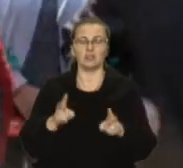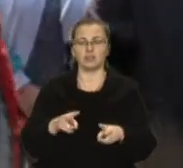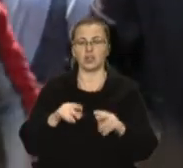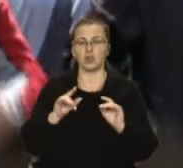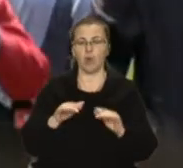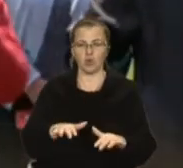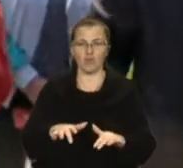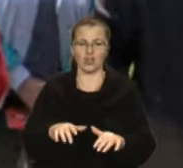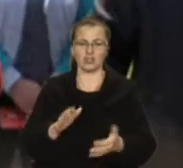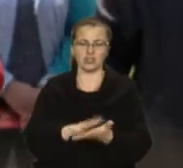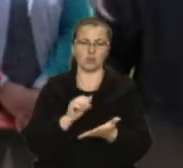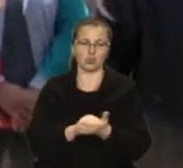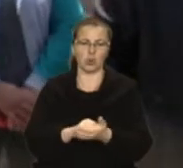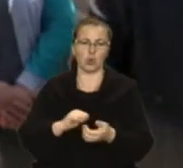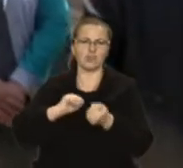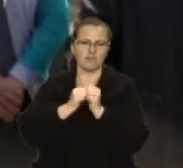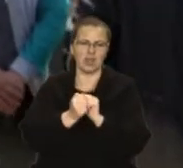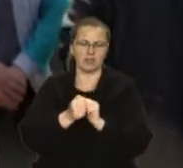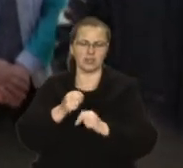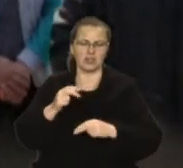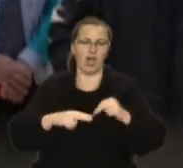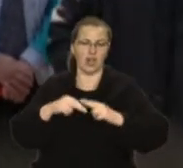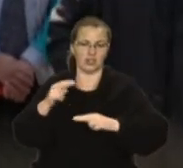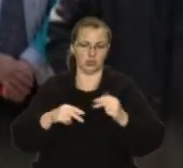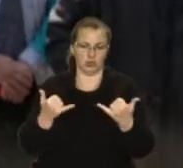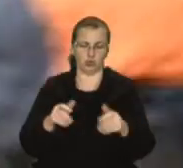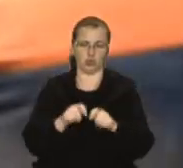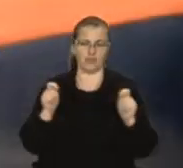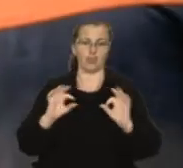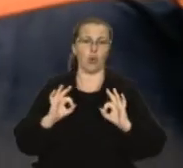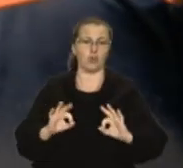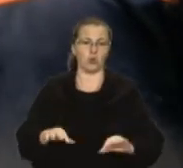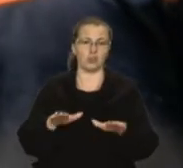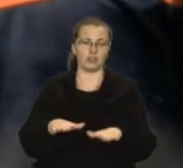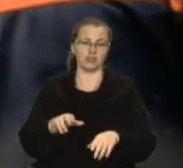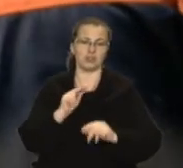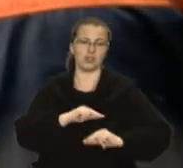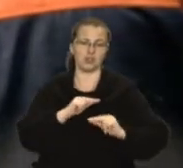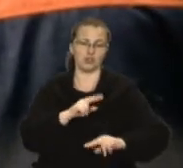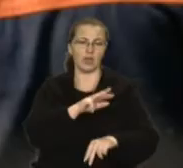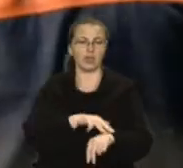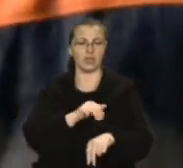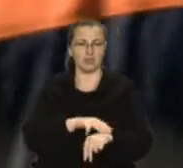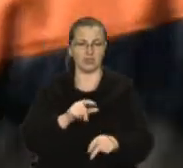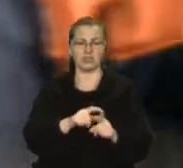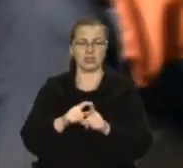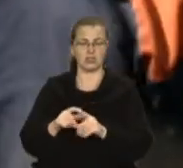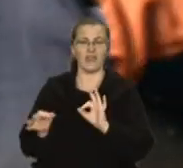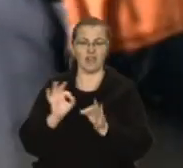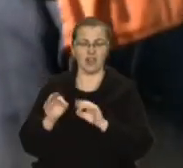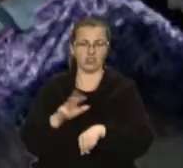за пошкодження пам'ятки архітектура, яке сьогодні відкрила обласна прокуратура, на місці працювали і правоохоронці. За словами Світлани